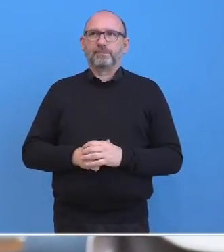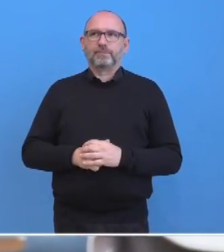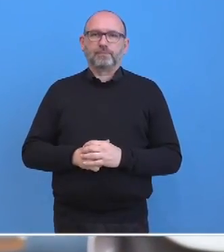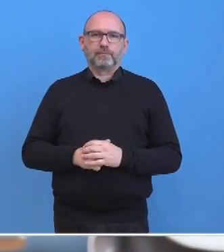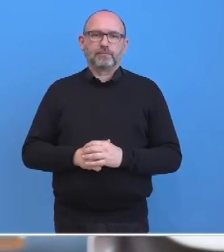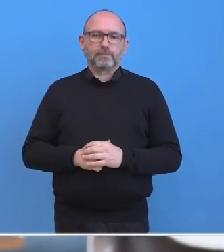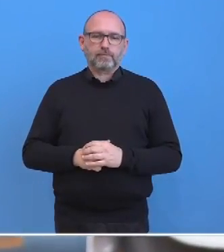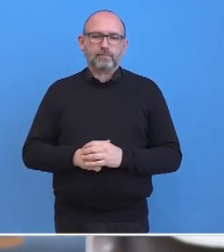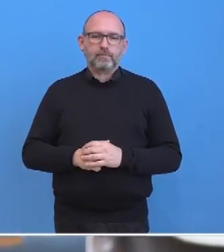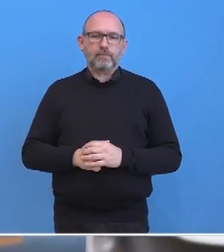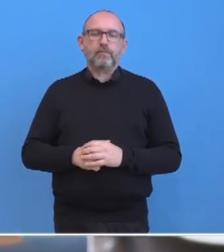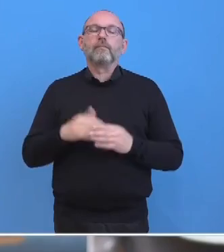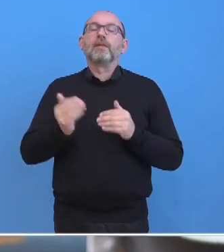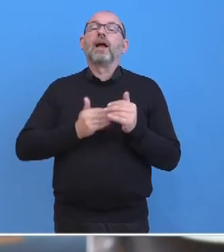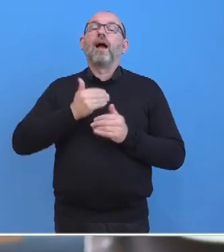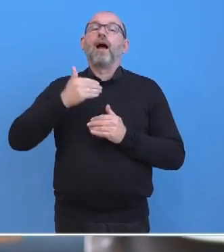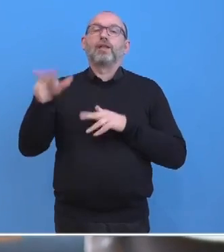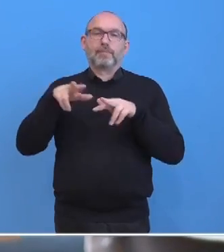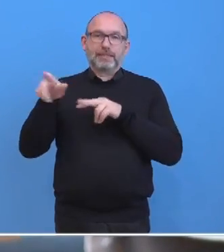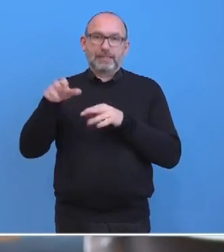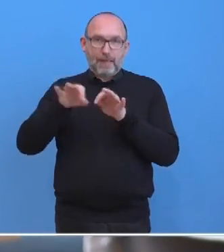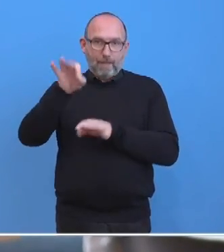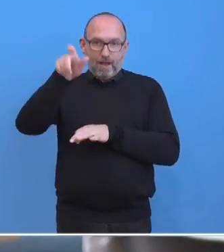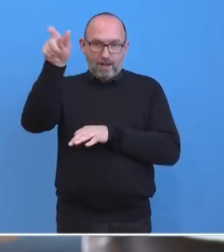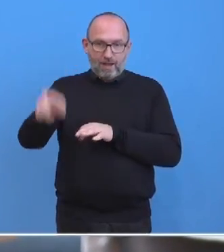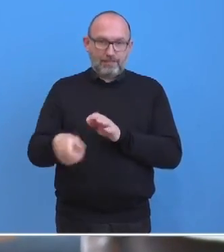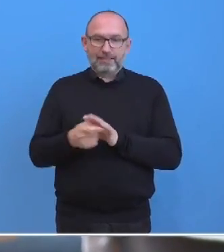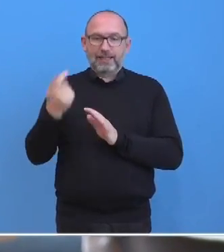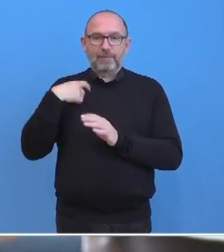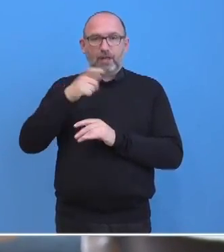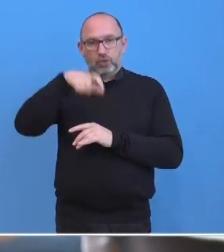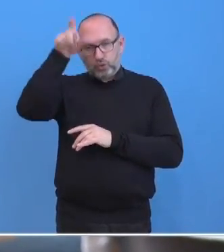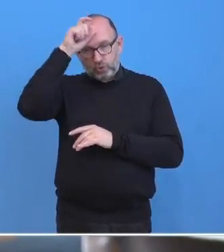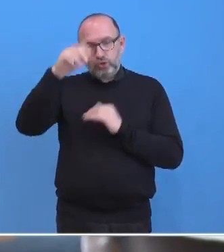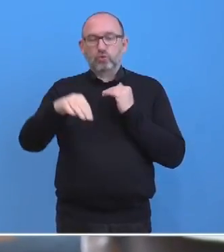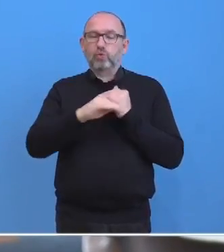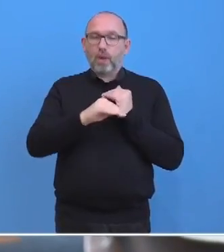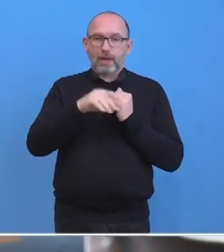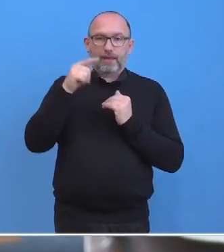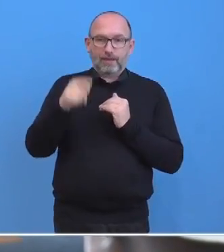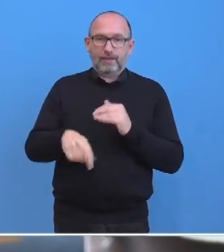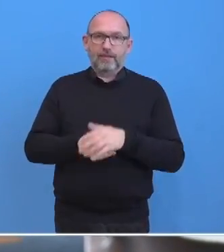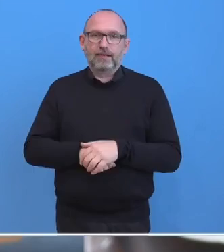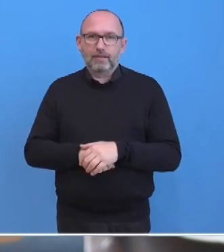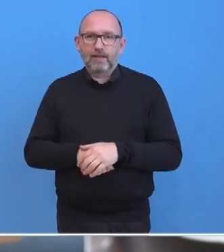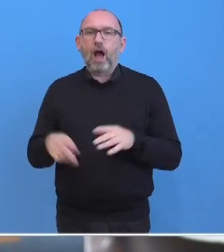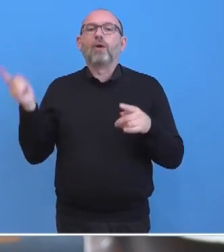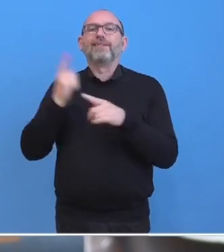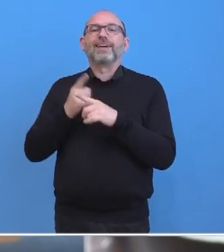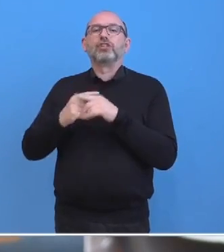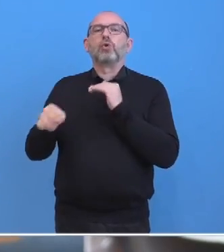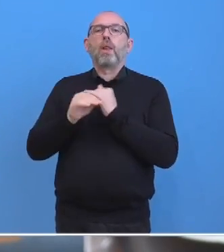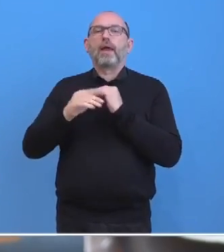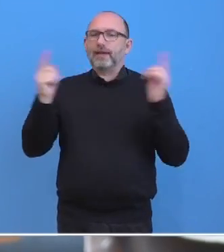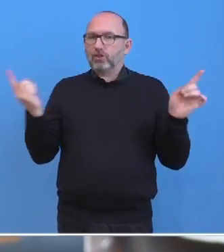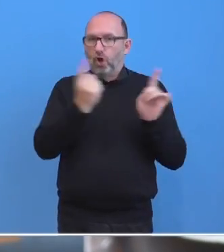Der Außenminister Maas hat gestern sowohl mit den türkischen Kollegen, seinen türkischen Kollegen, als auch mit den griechischen Kollegen getroffen.